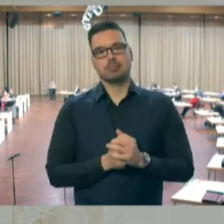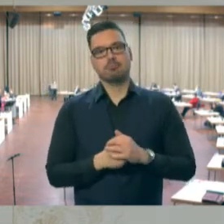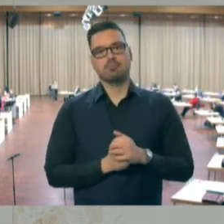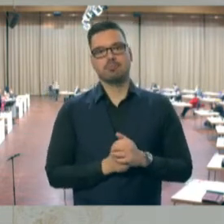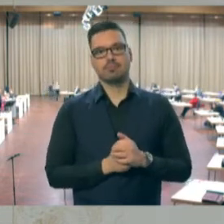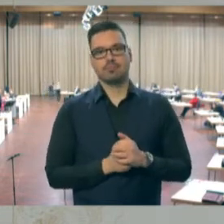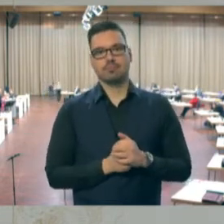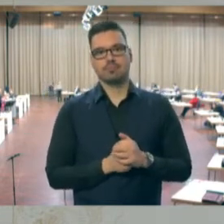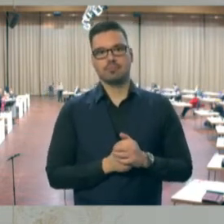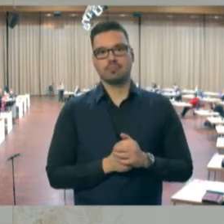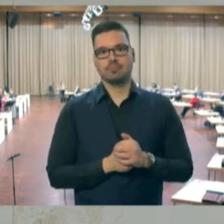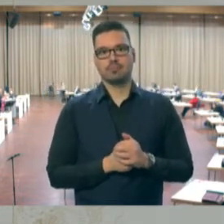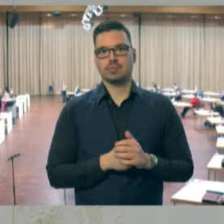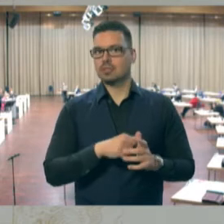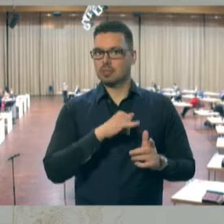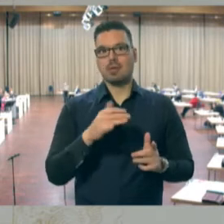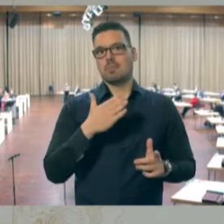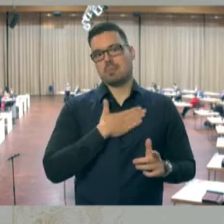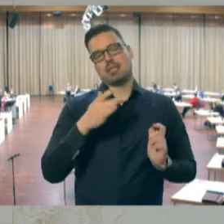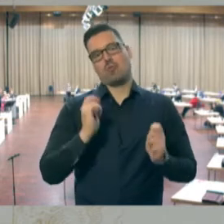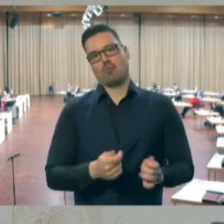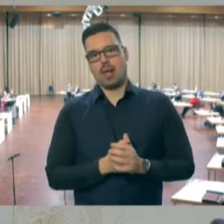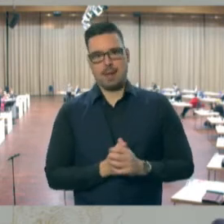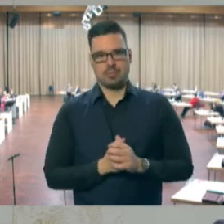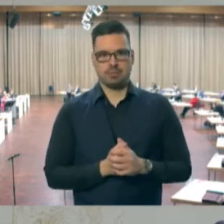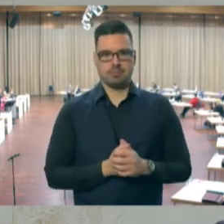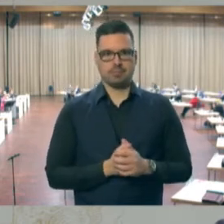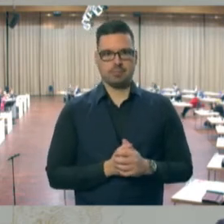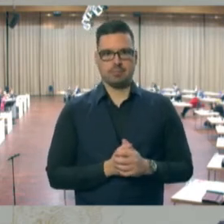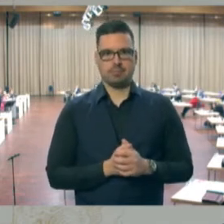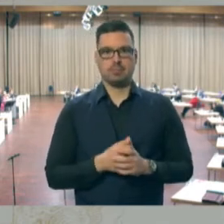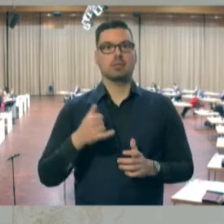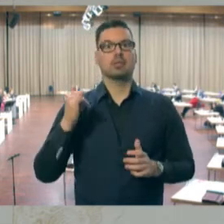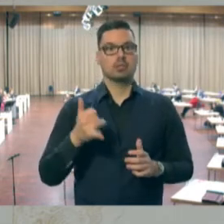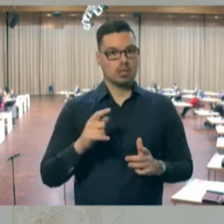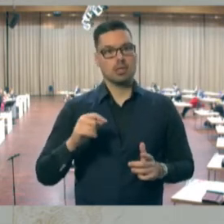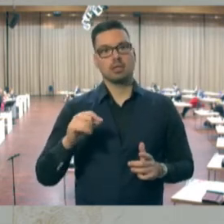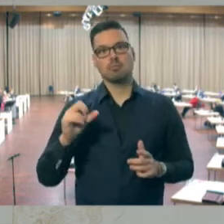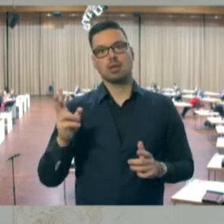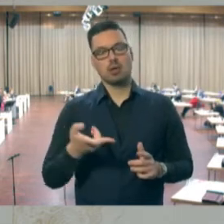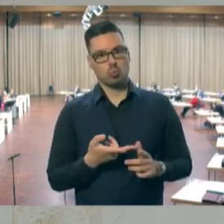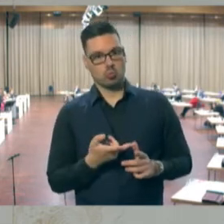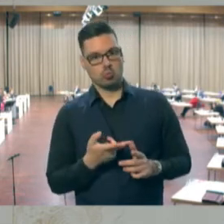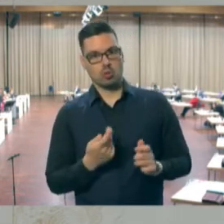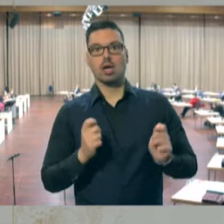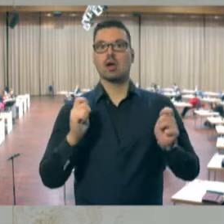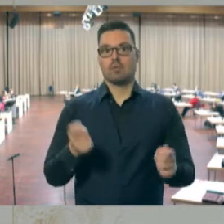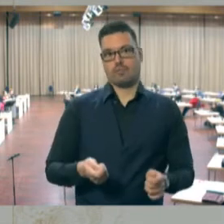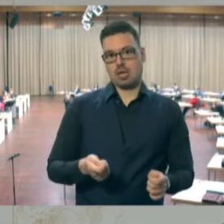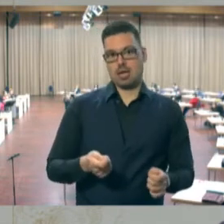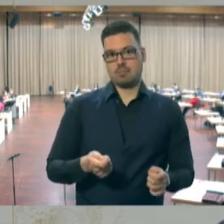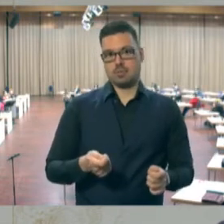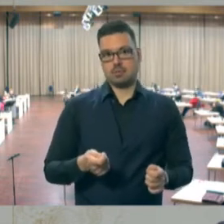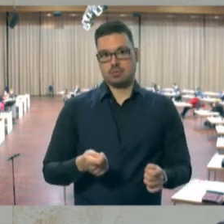So sah ich stets meine Aufgabe. Ja, auch eine Aufgabe zu